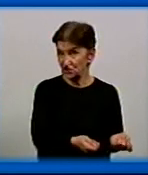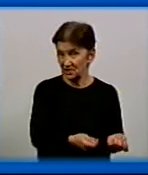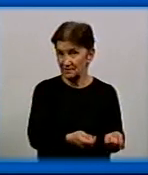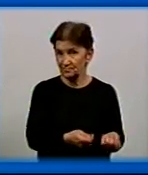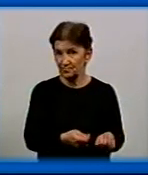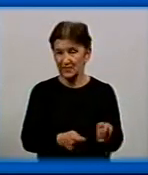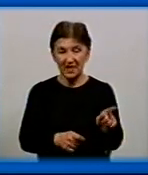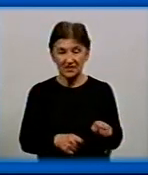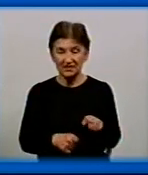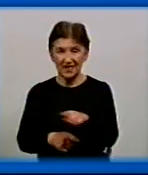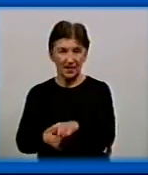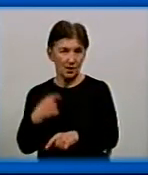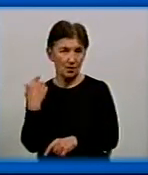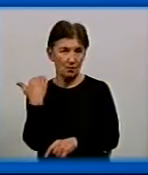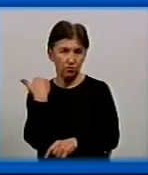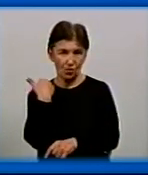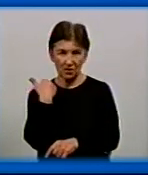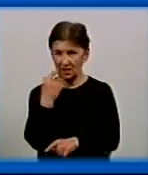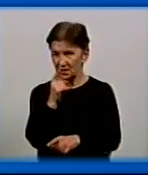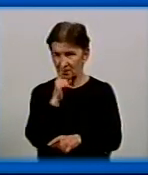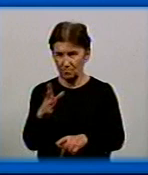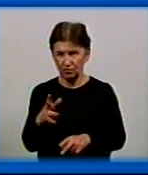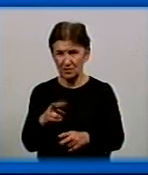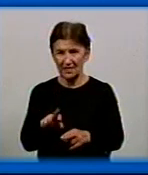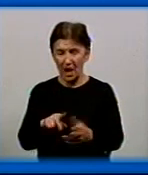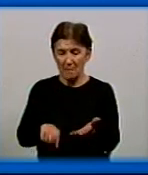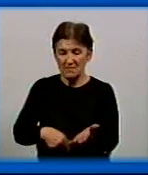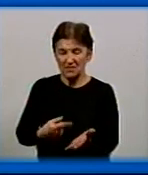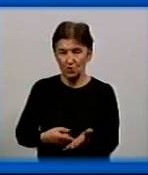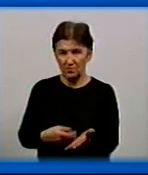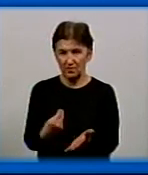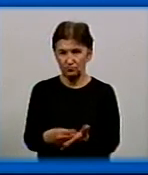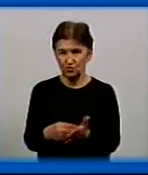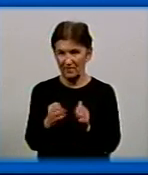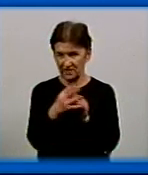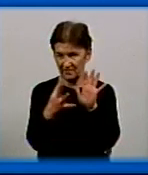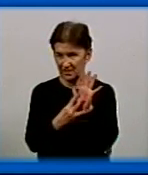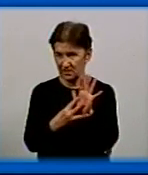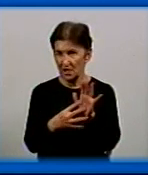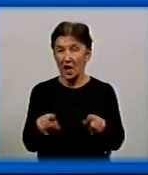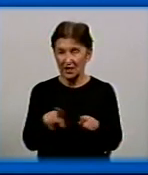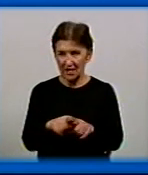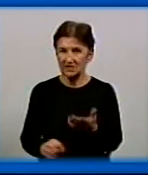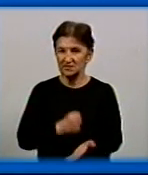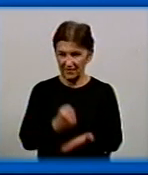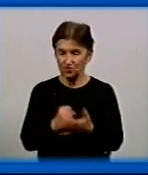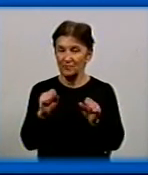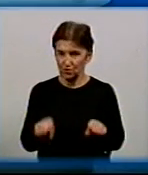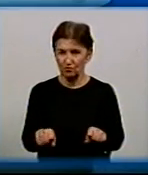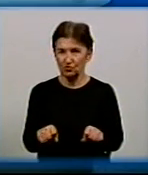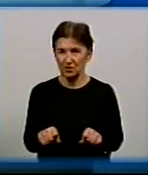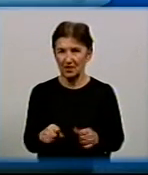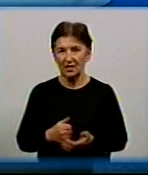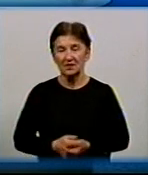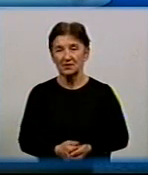Ці борги не стануть додатковим тягарем для міського бюджету 19-го року. Можна так стверджувати вже сьогодні? Ну, чому?